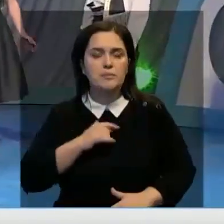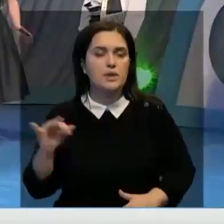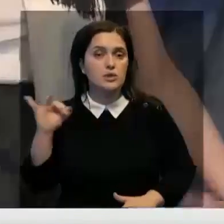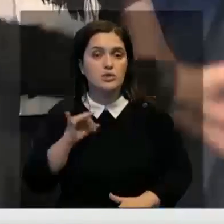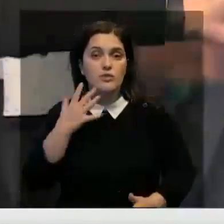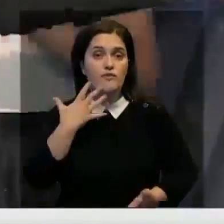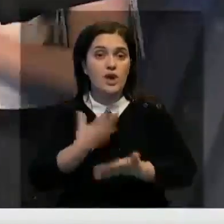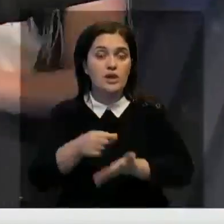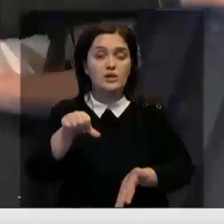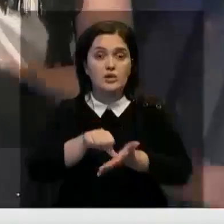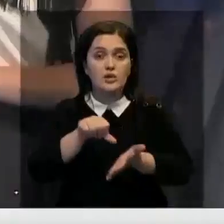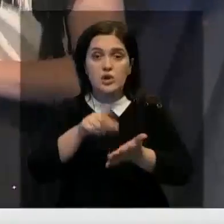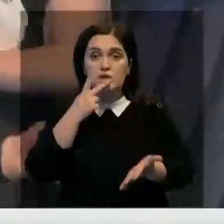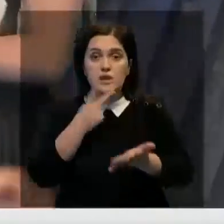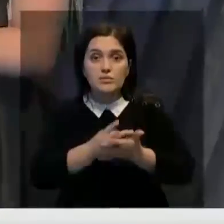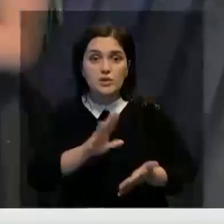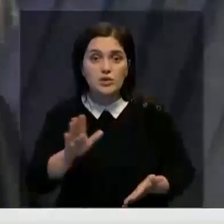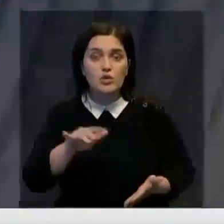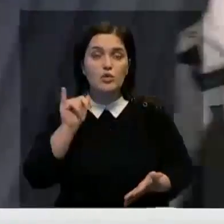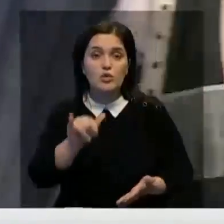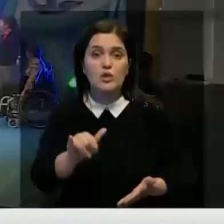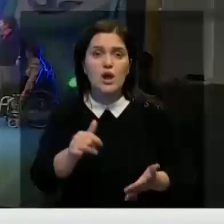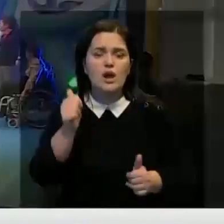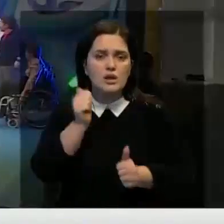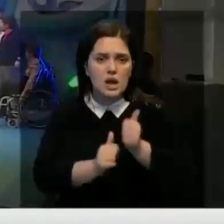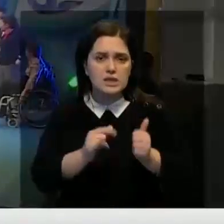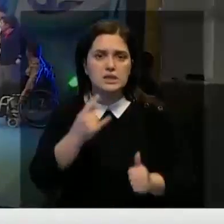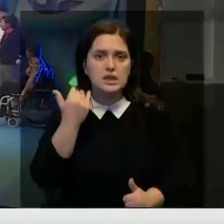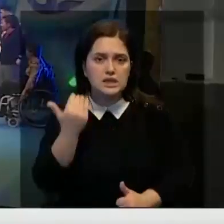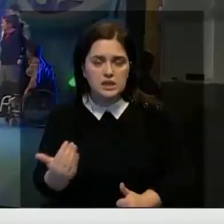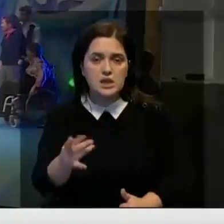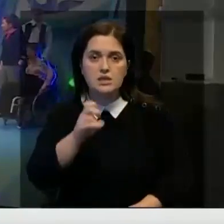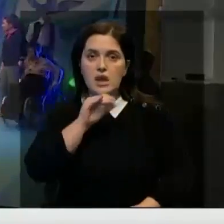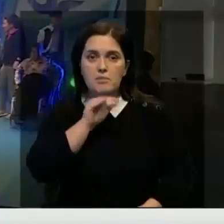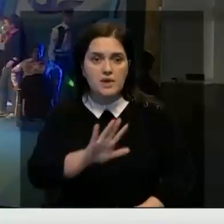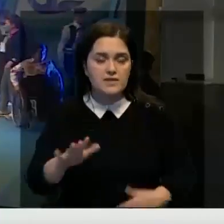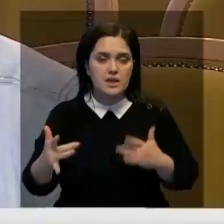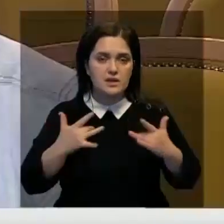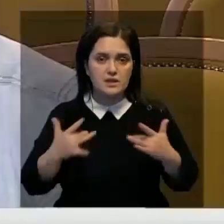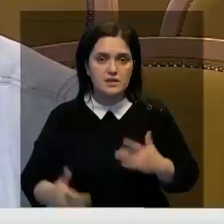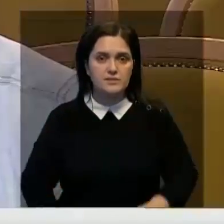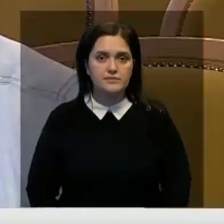героев. И это несмотря на то, что практически каждый из них – непрофессиональный артист.